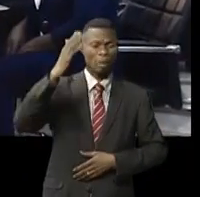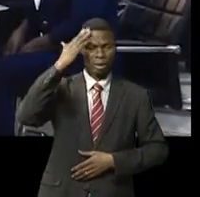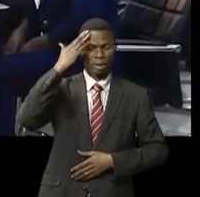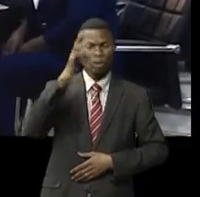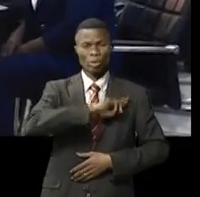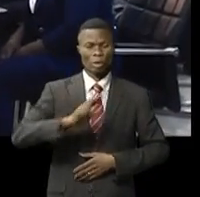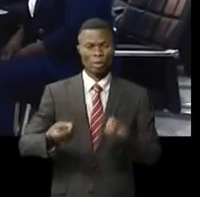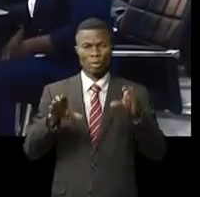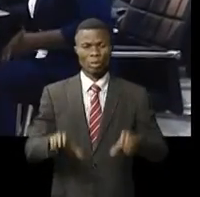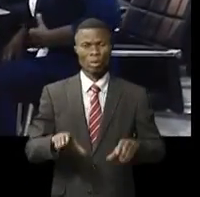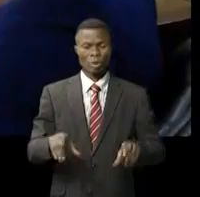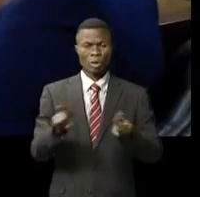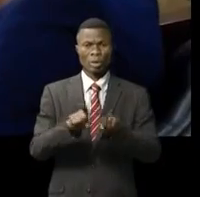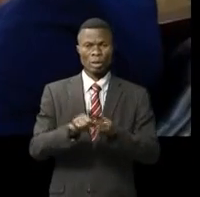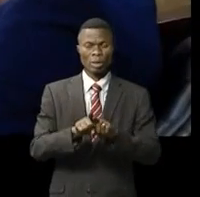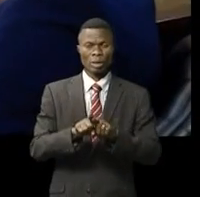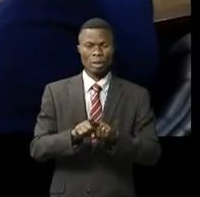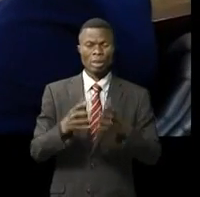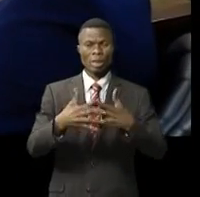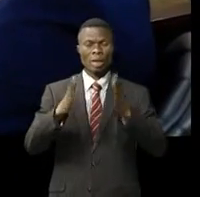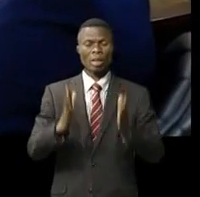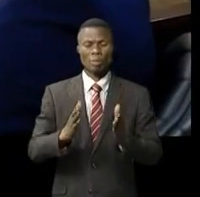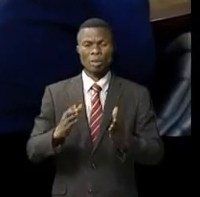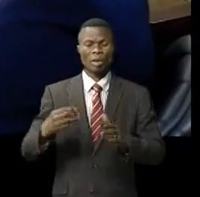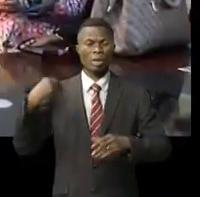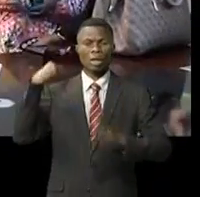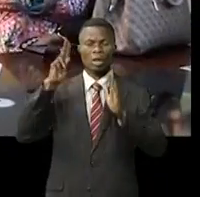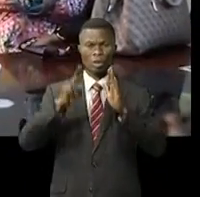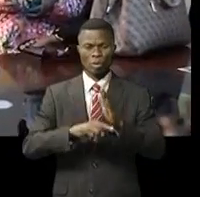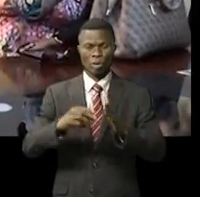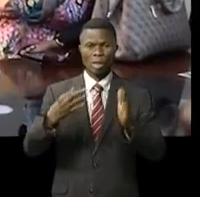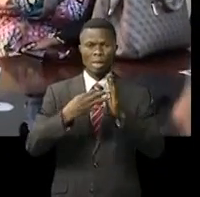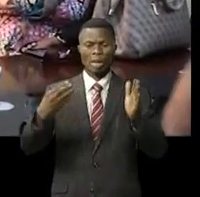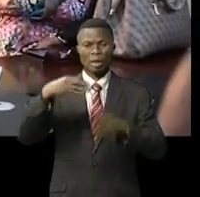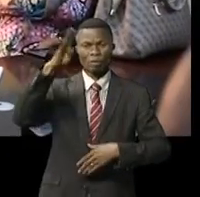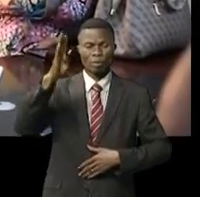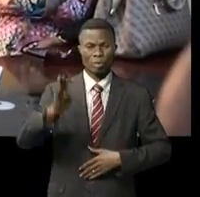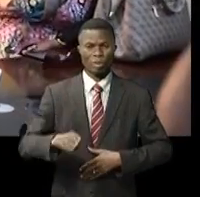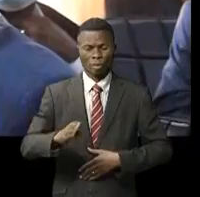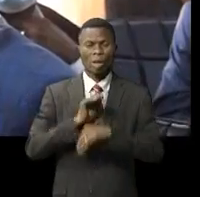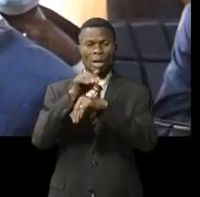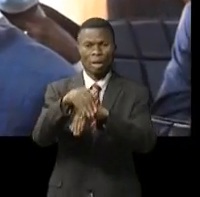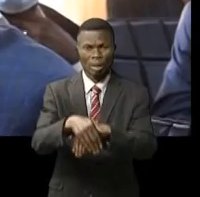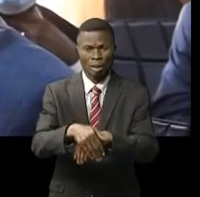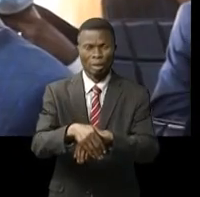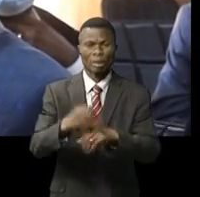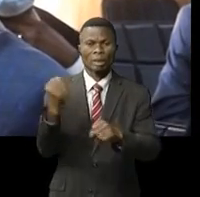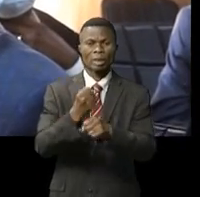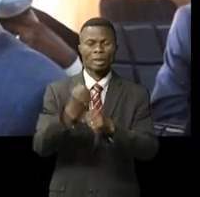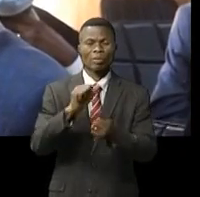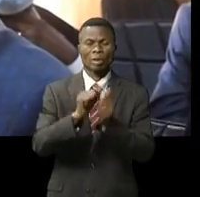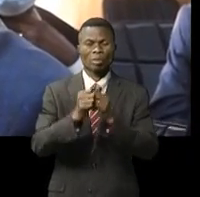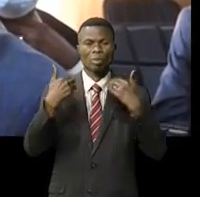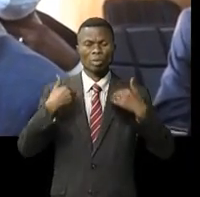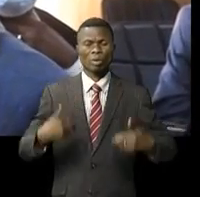démocratique du Congo comme un des grands partenaires du gouvernement à 80% pour sa contribution dans le secteur de la santé